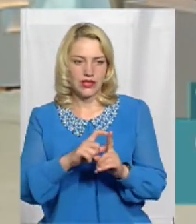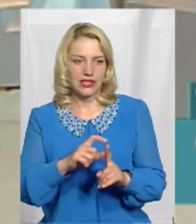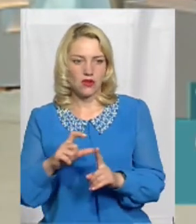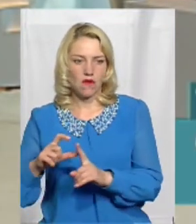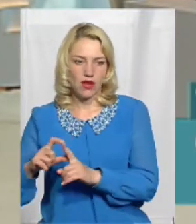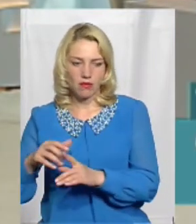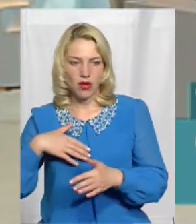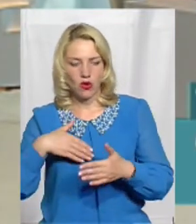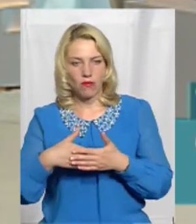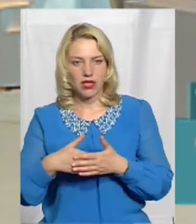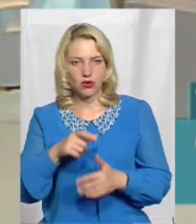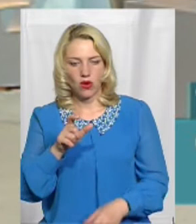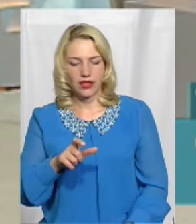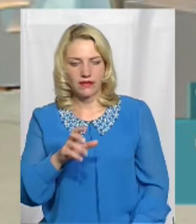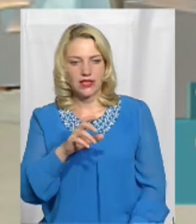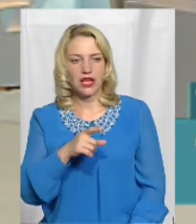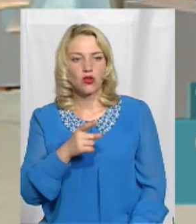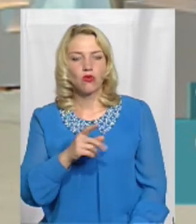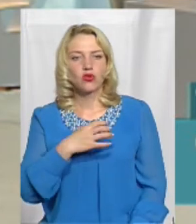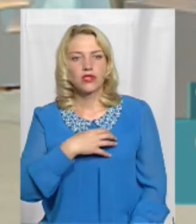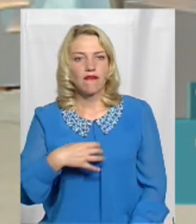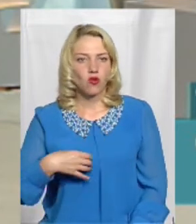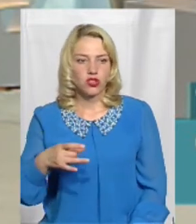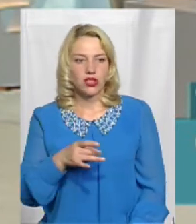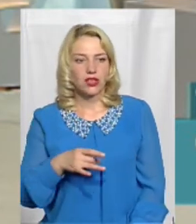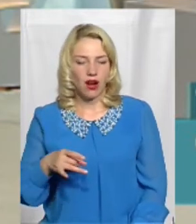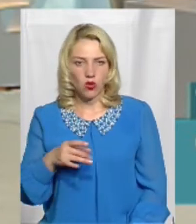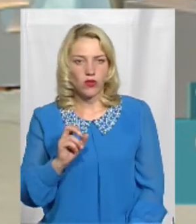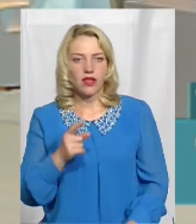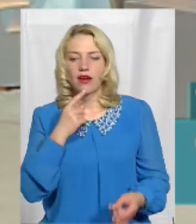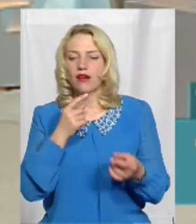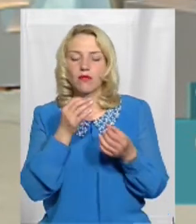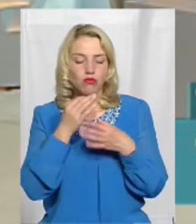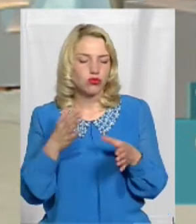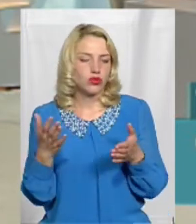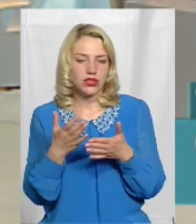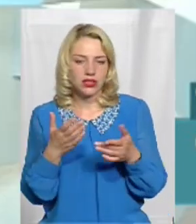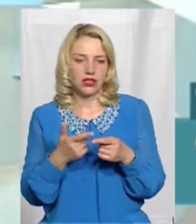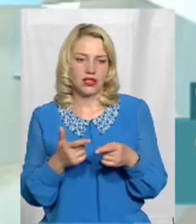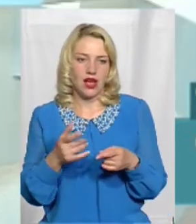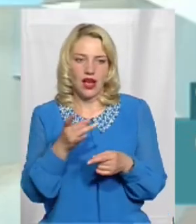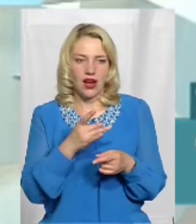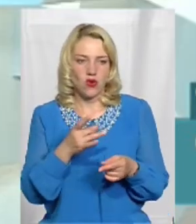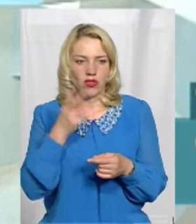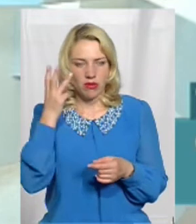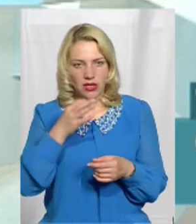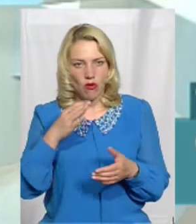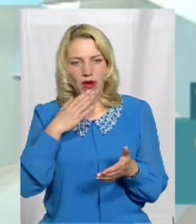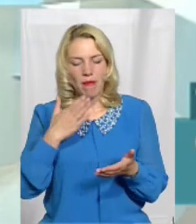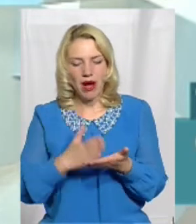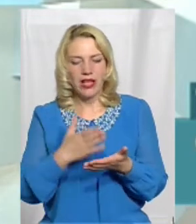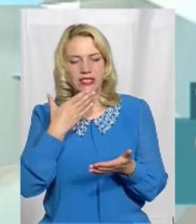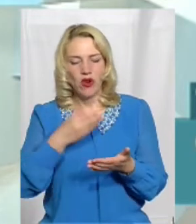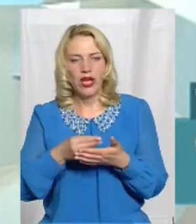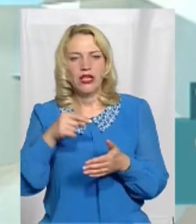громадського активіста, тому що Славуцький район В принципі, як і будь-який район Хмельницької області, має своє